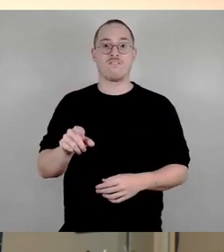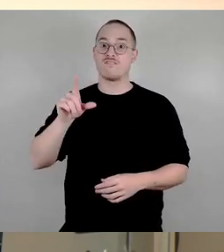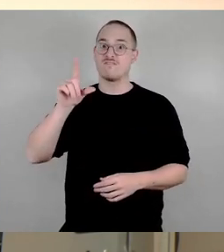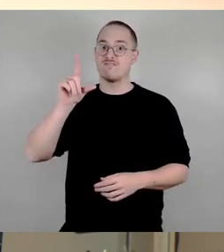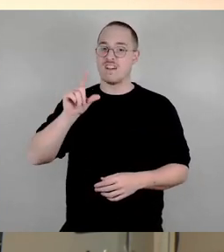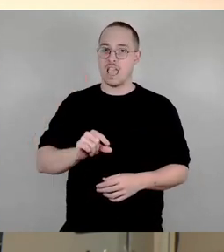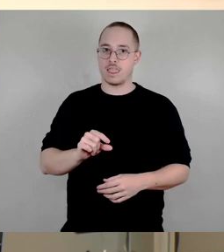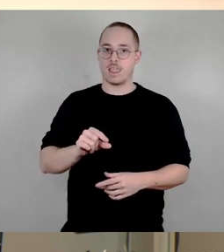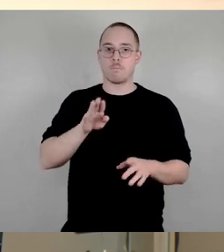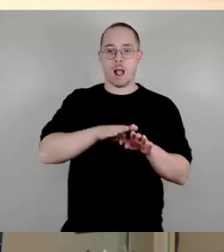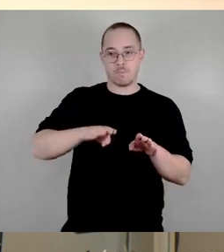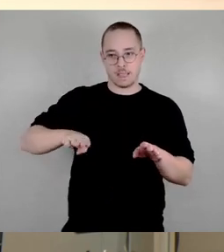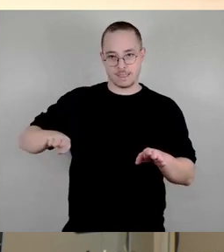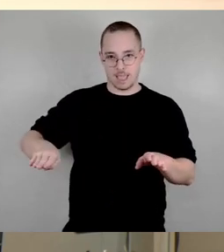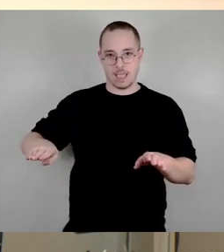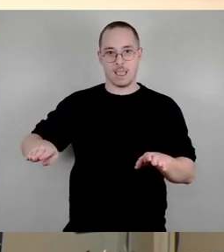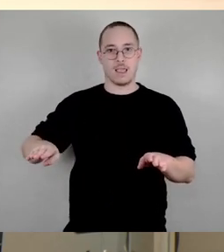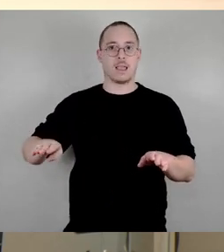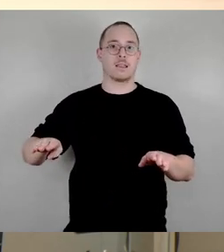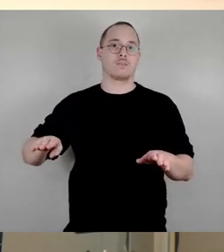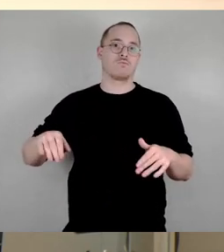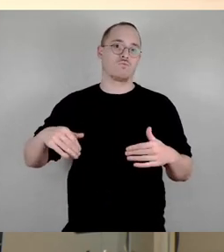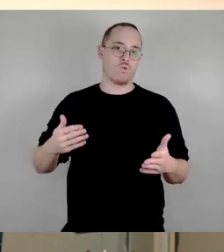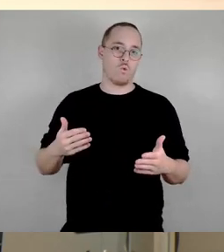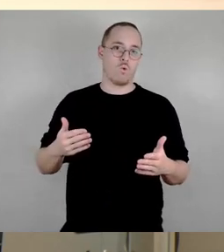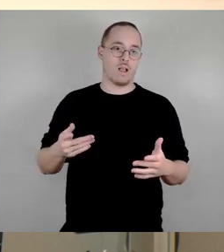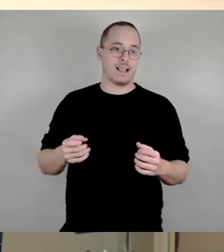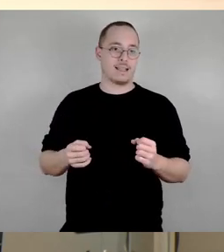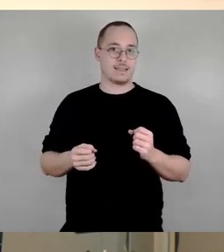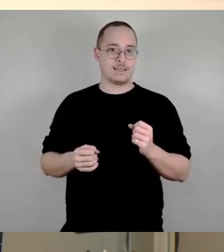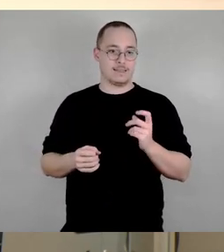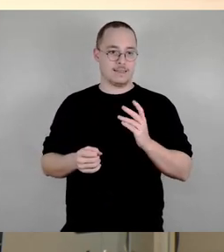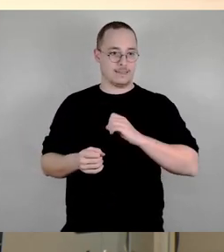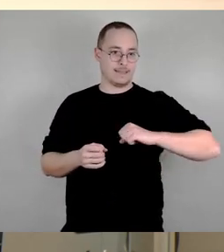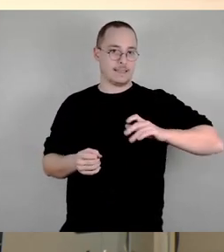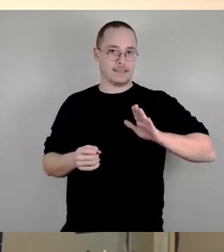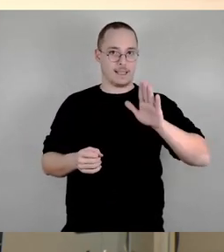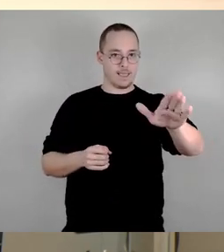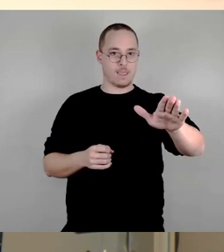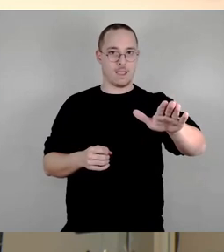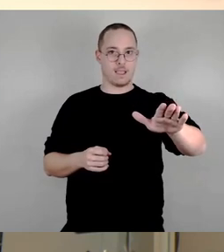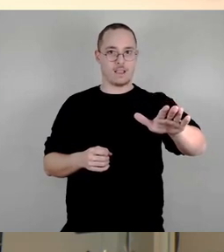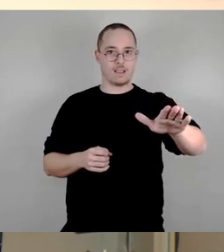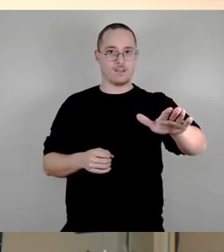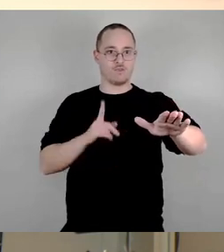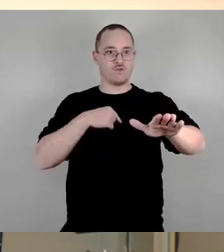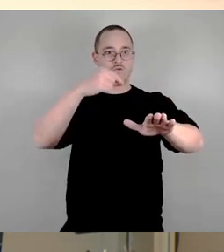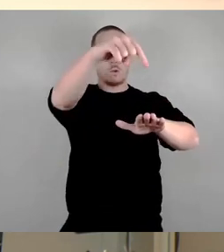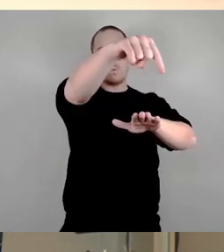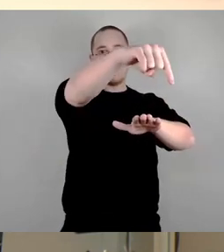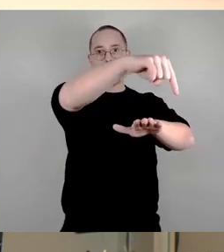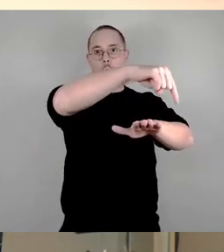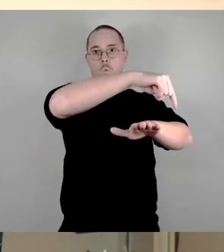an der engsten Stelle der Straße, auf der linken Seite in Fahrtrichtung, die der entgegenkommende Radfahrer wie ein Hindernisparcours meisteln muss,